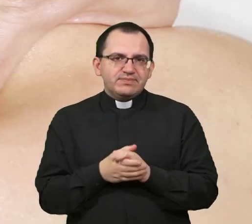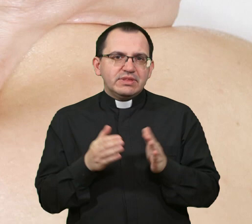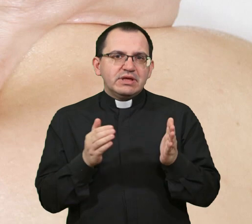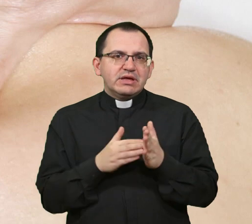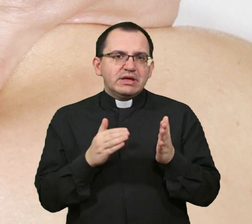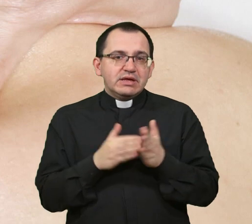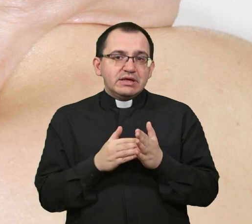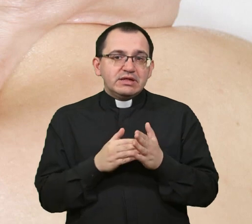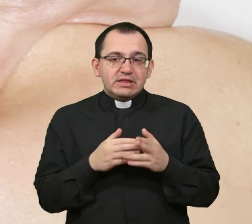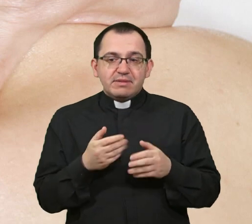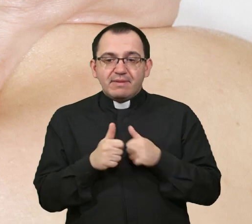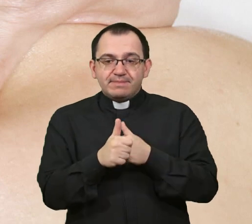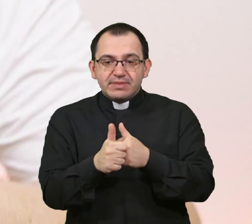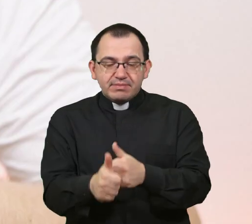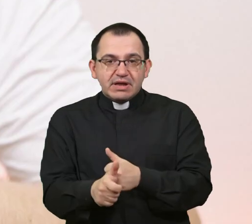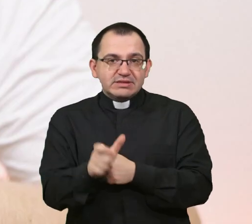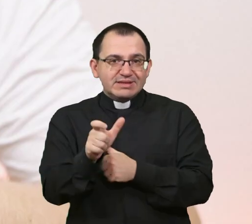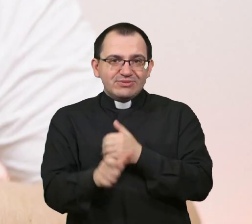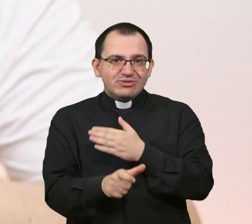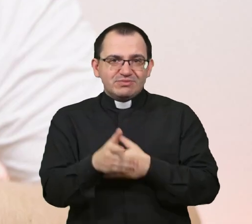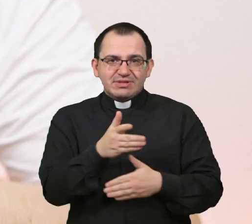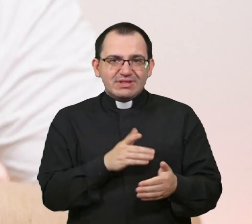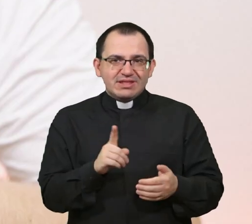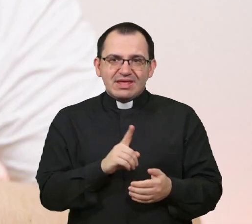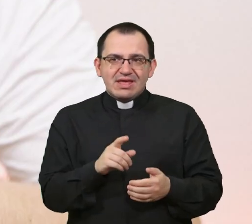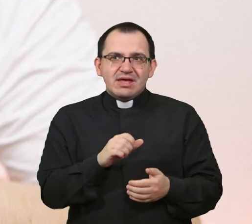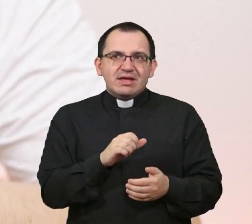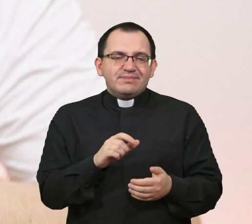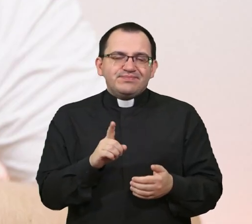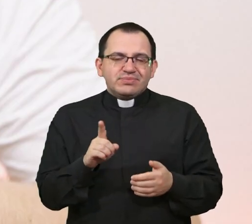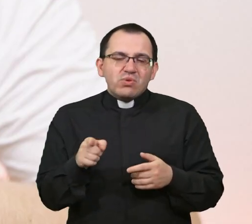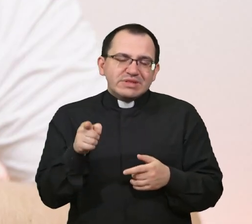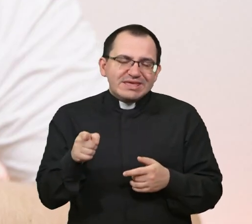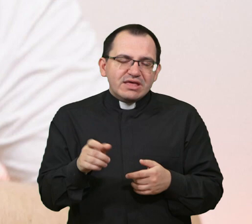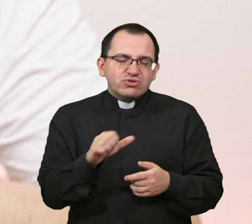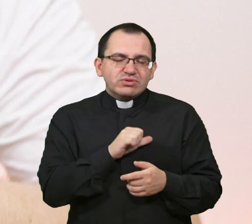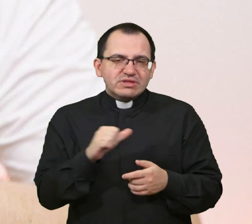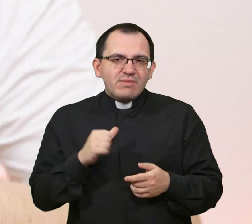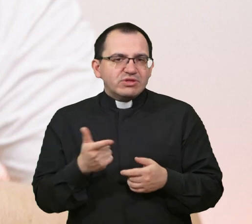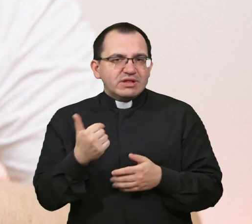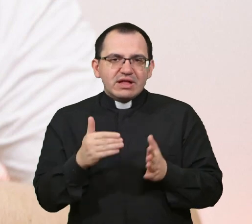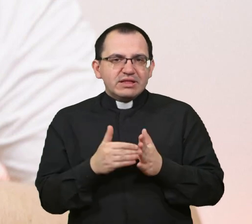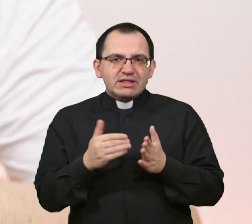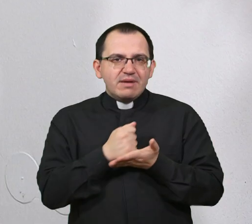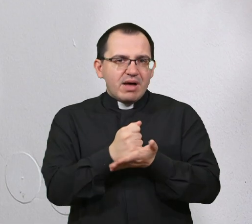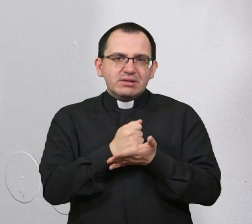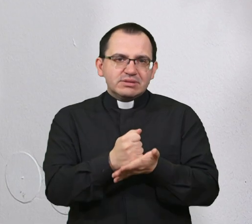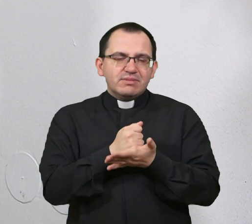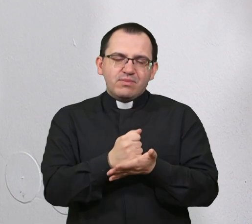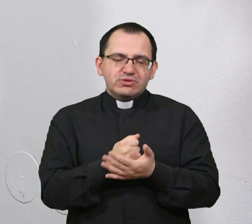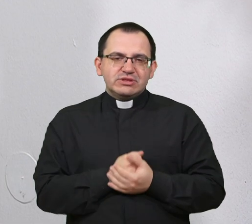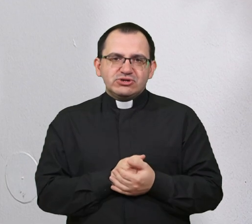je njihovo praćenje. Nije dovoljno, oni jesu samostalni u svom radu, ali sve ostalo